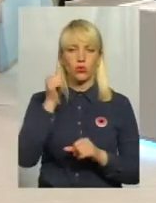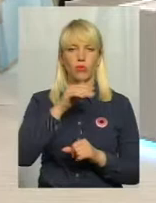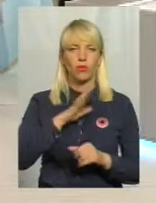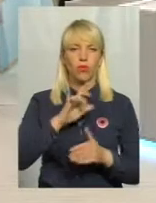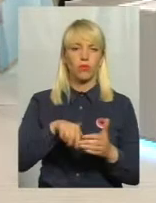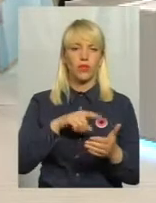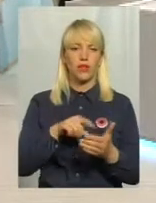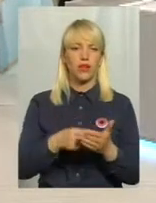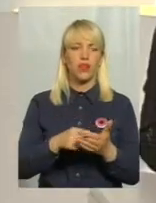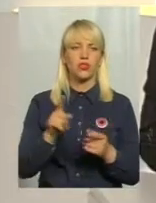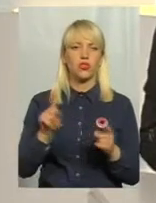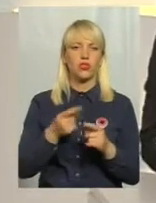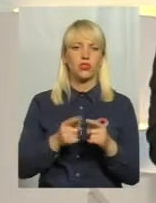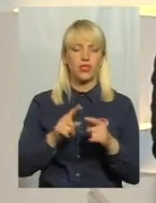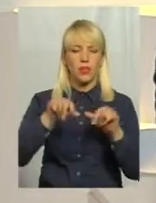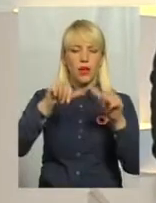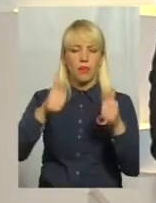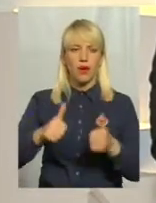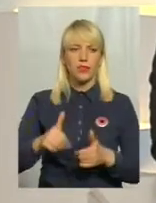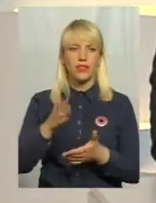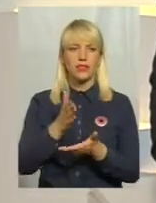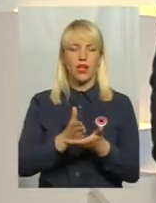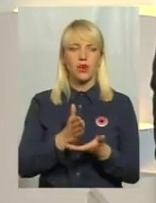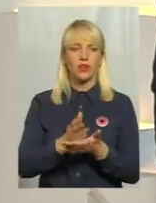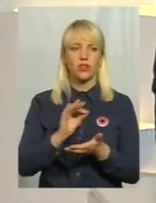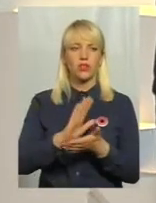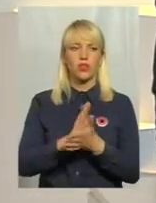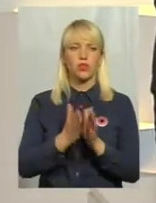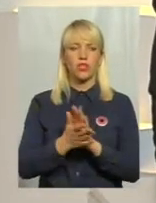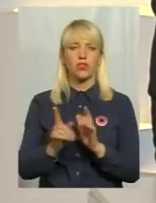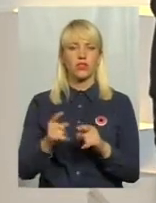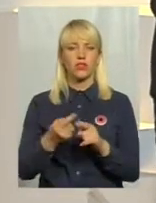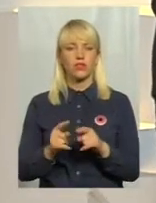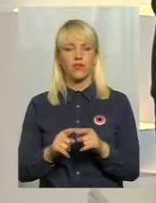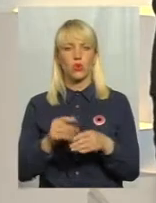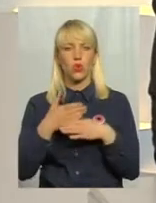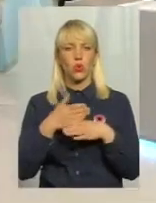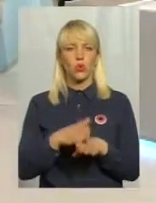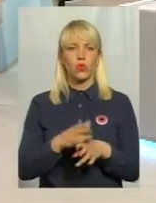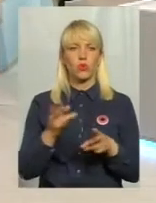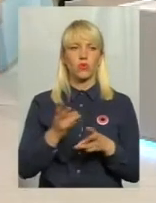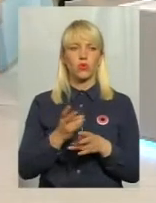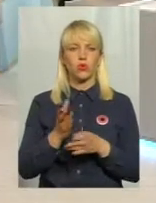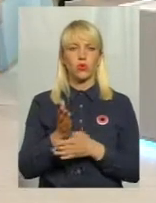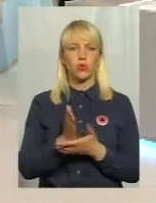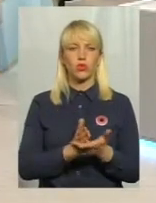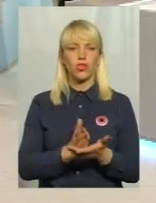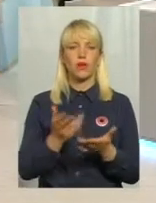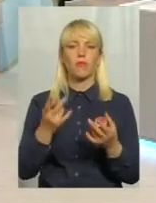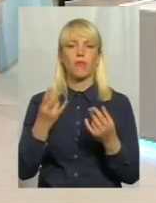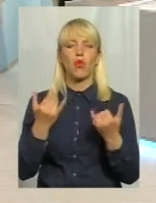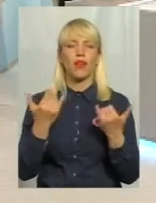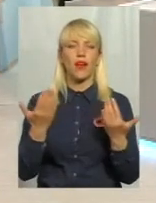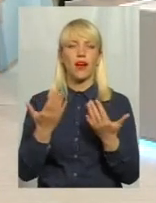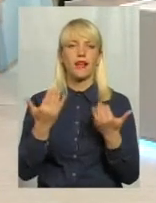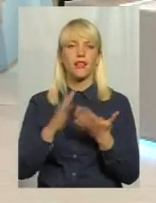те, що саме оцей меморіал знаходиться вже в стані, що він руйнується і потребує оцього ремонту. Про те, яка ситуація на